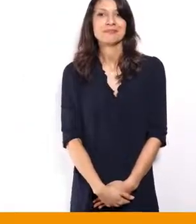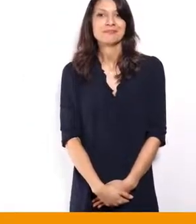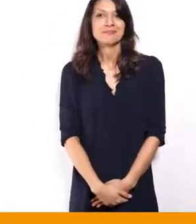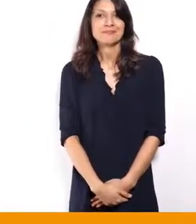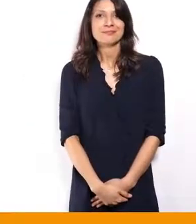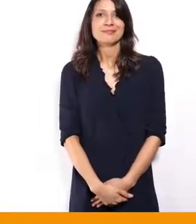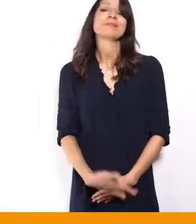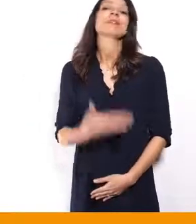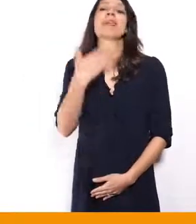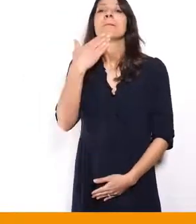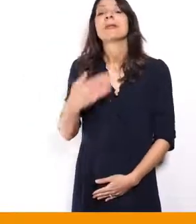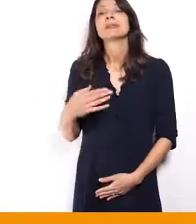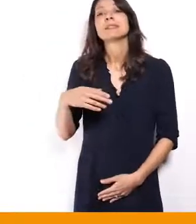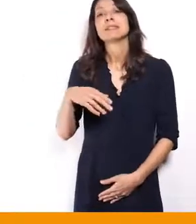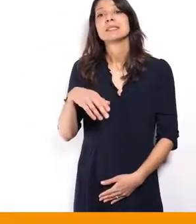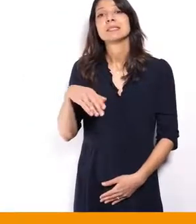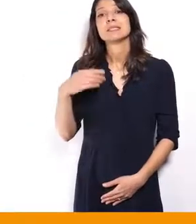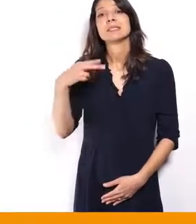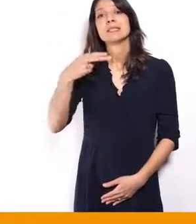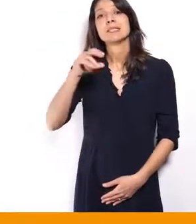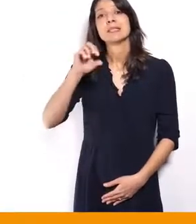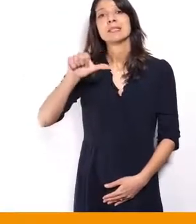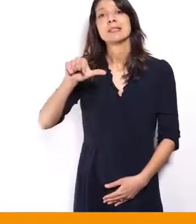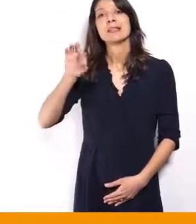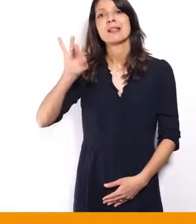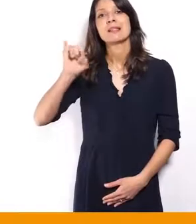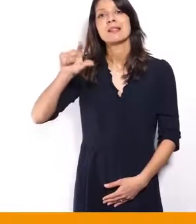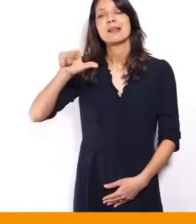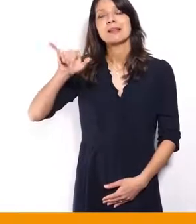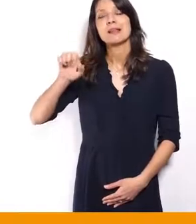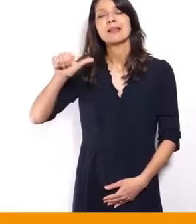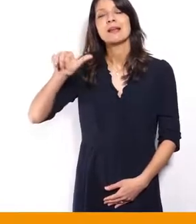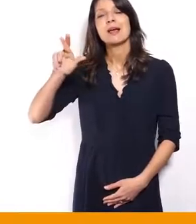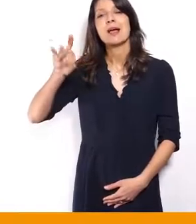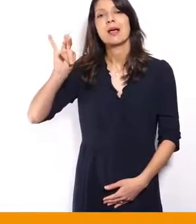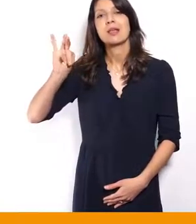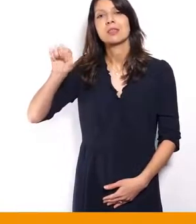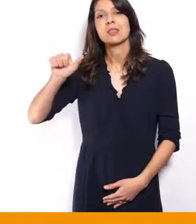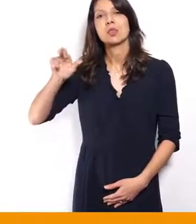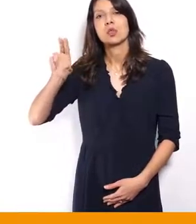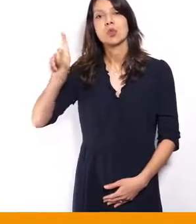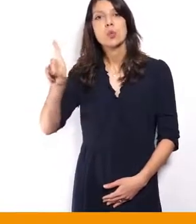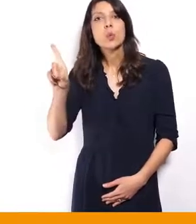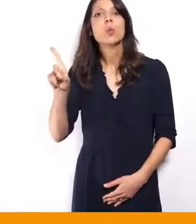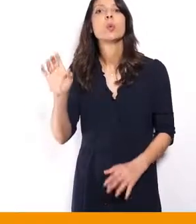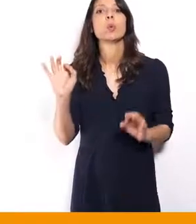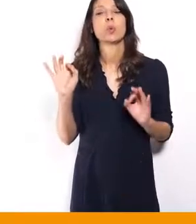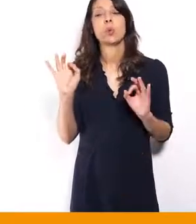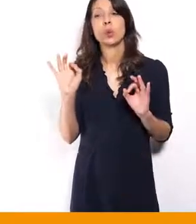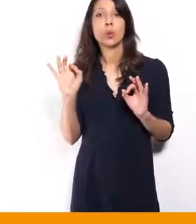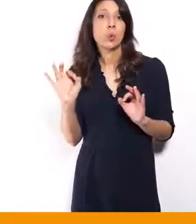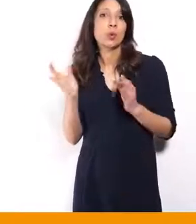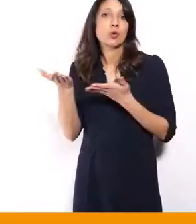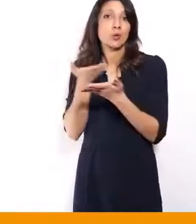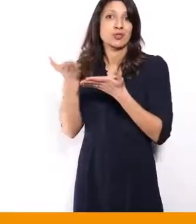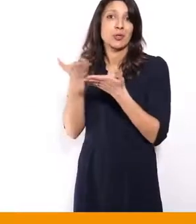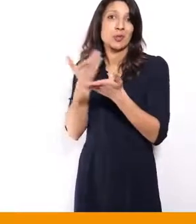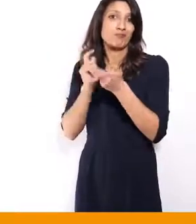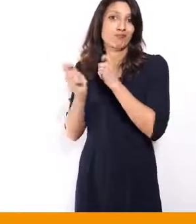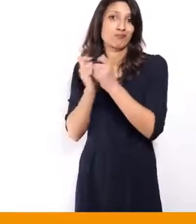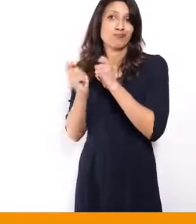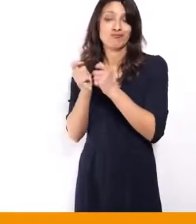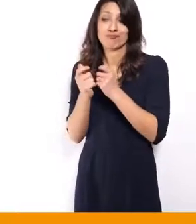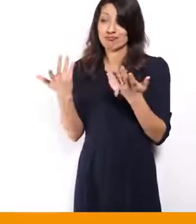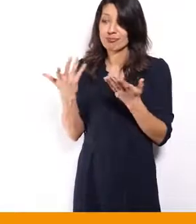Merci, Nathalie Arthaud, une fois encore, pour cet entretien pendant lequel nous avons pu évoquer les